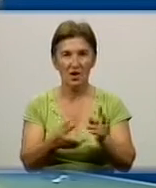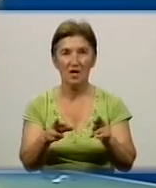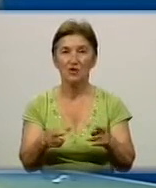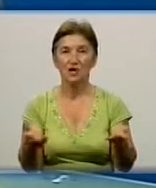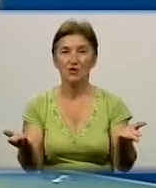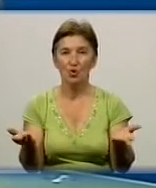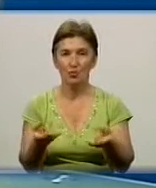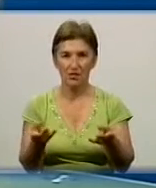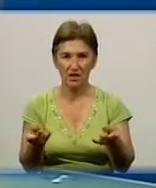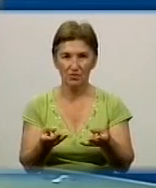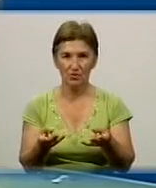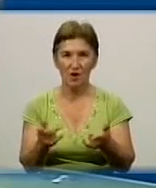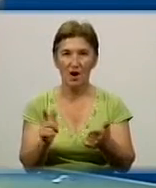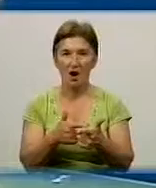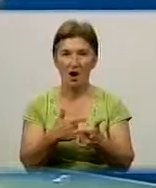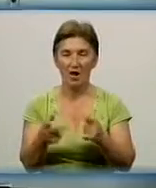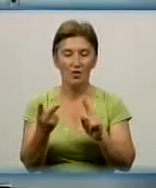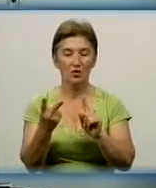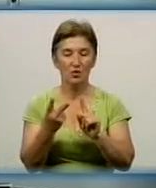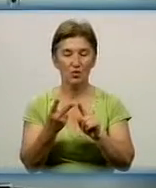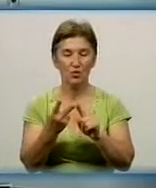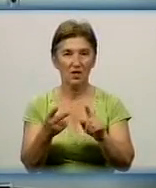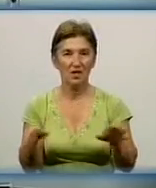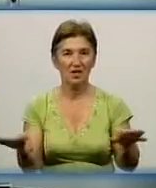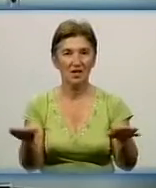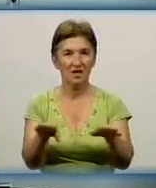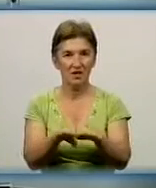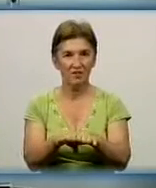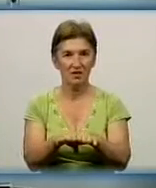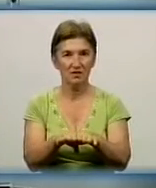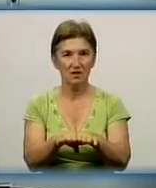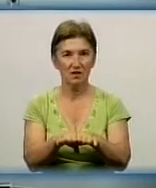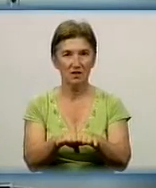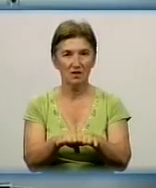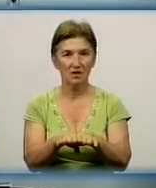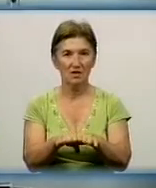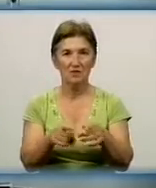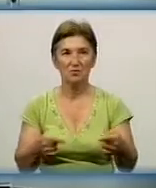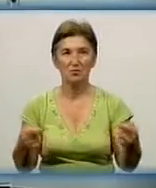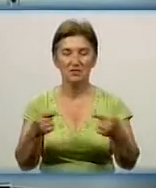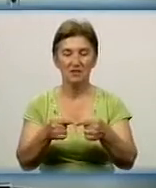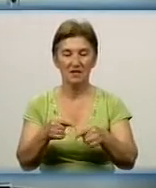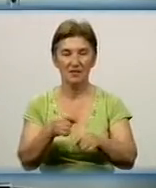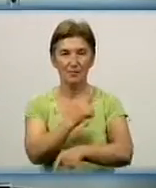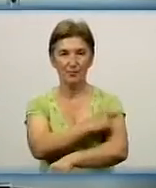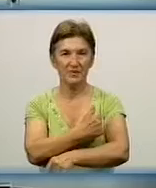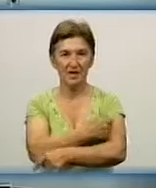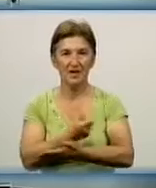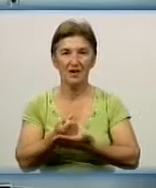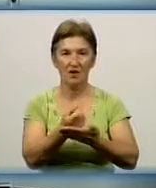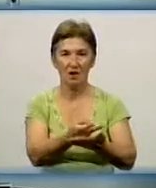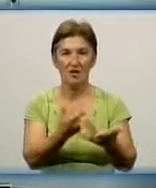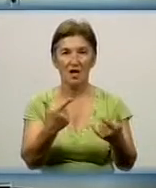потрібно. Але другий рівень, де безпосередньо лікарні, де робляться